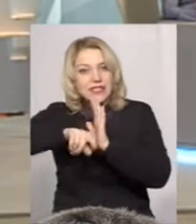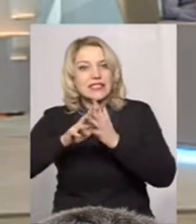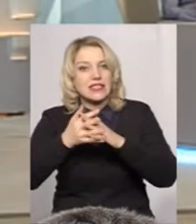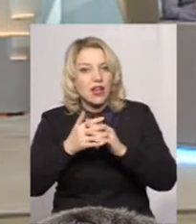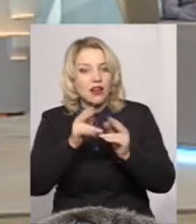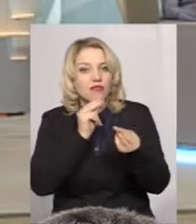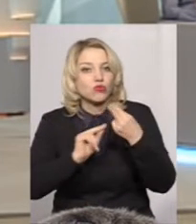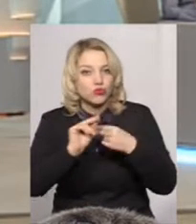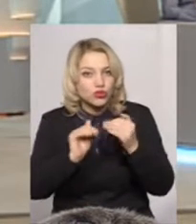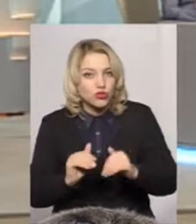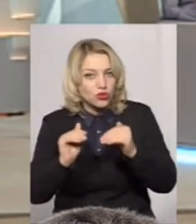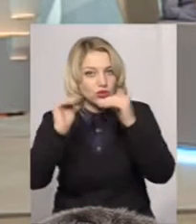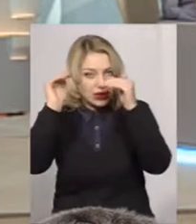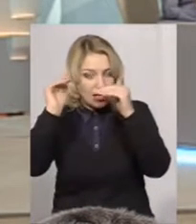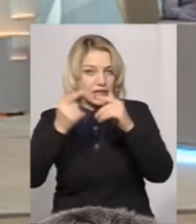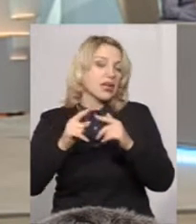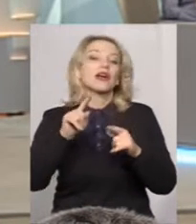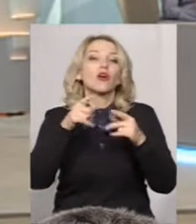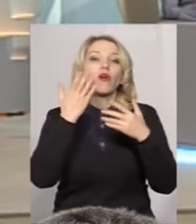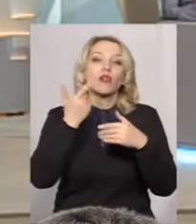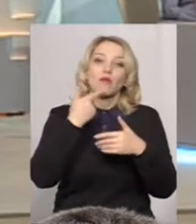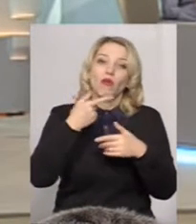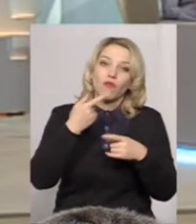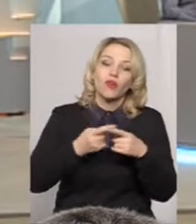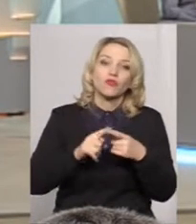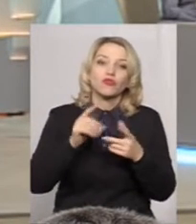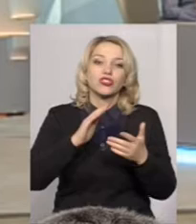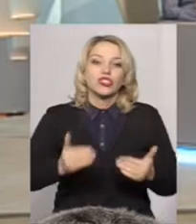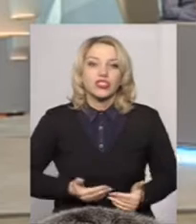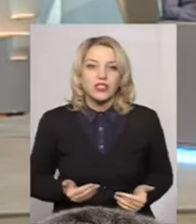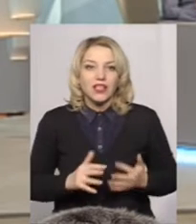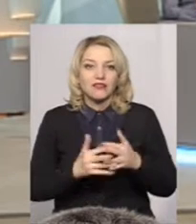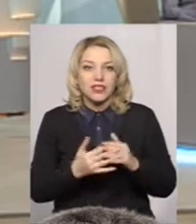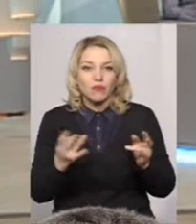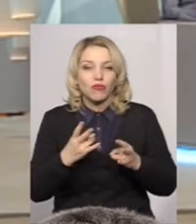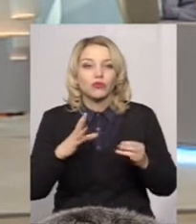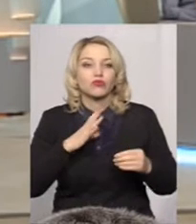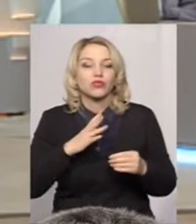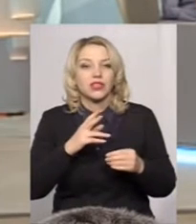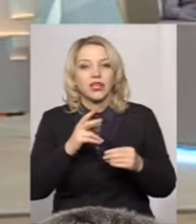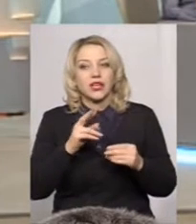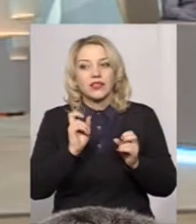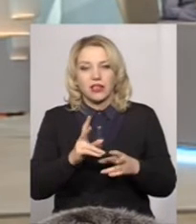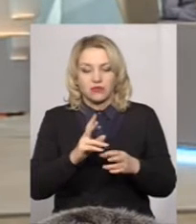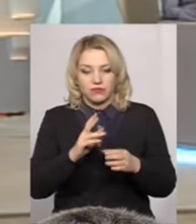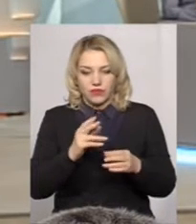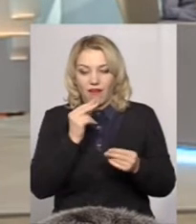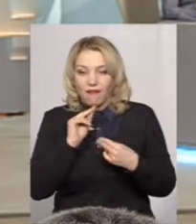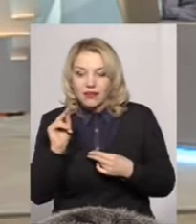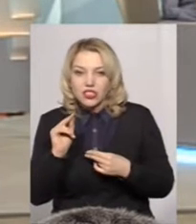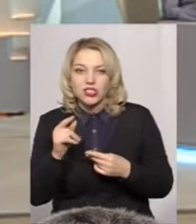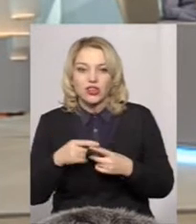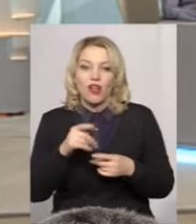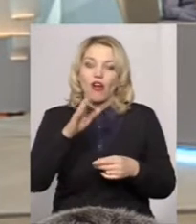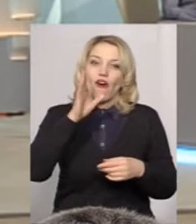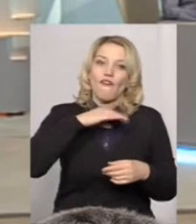що життя в селі має бути таким самим якісним і такі самі якісні позлуги, як життя в місті, то водогін і дорога –